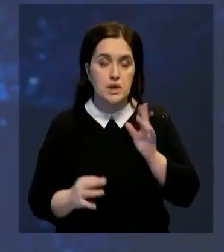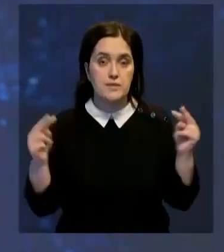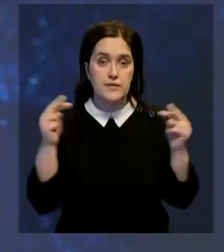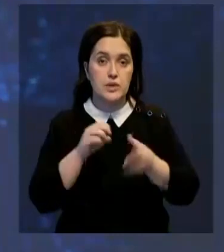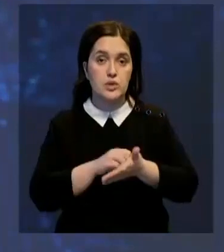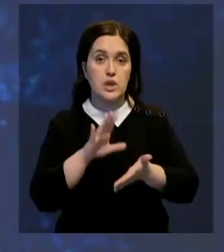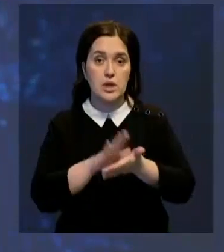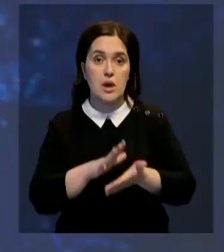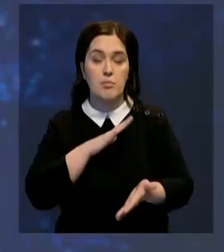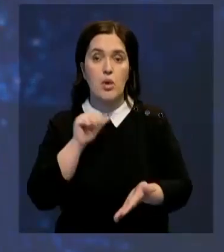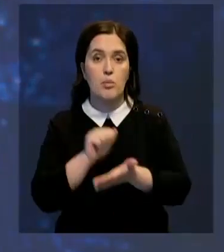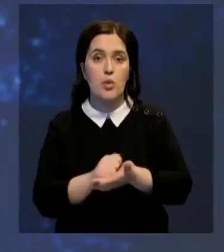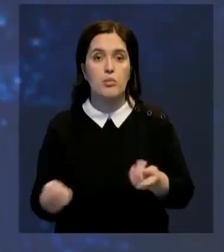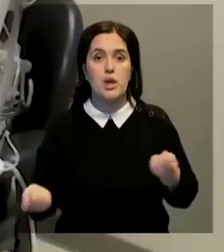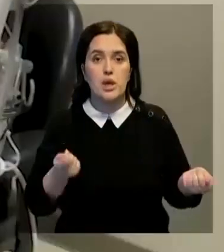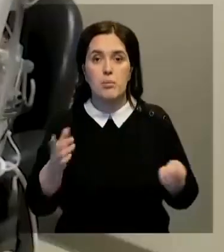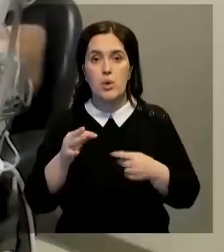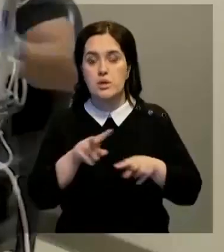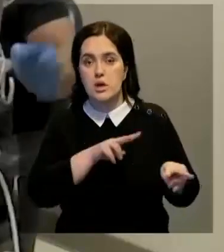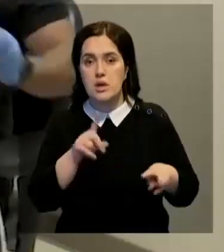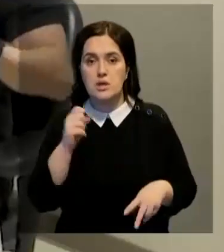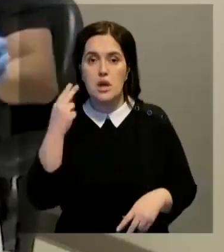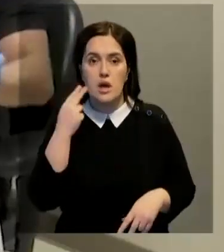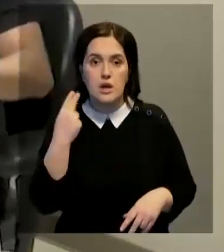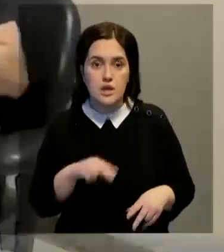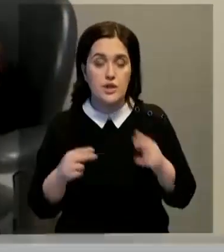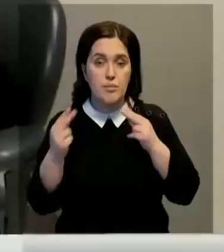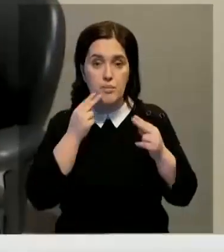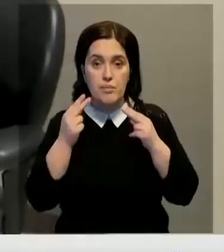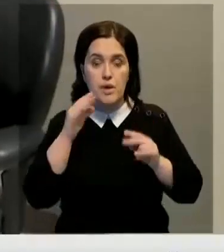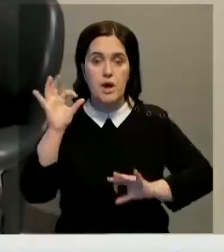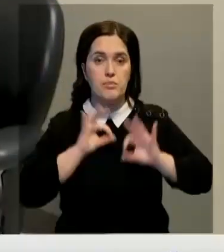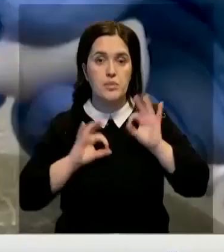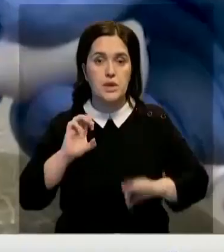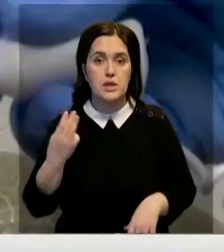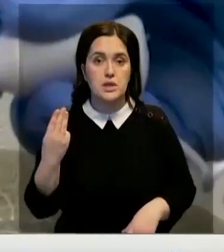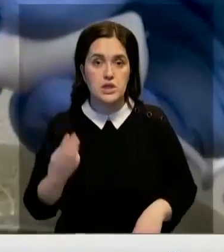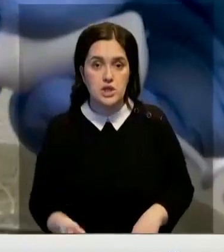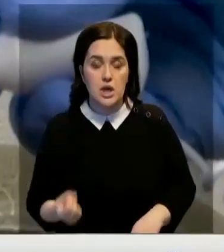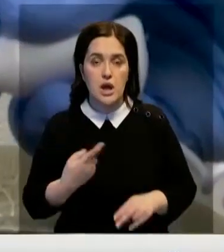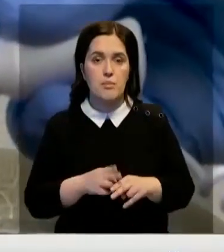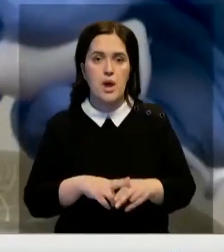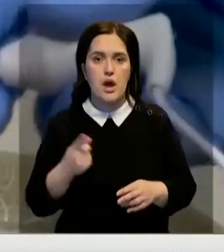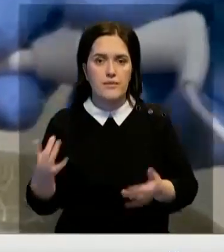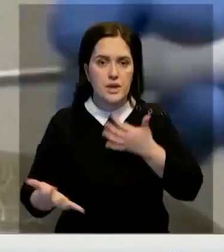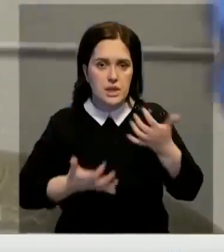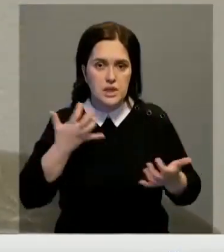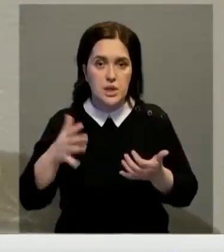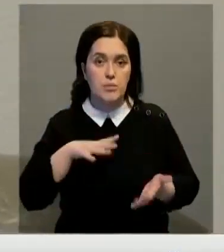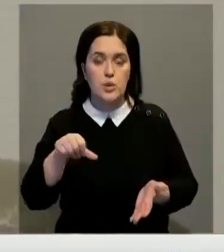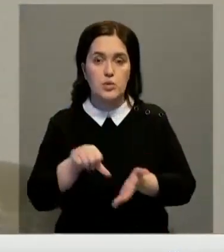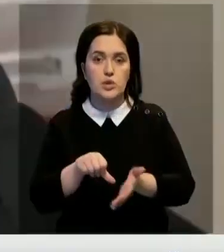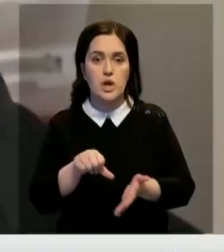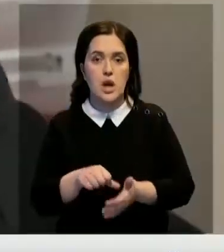Об этом свидетельствуют данные, опубликованные Управлением по санитарному надзору за качеством пищевых продуктов и медикаментов США. В